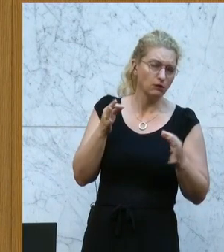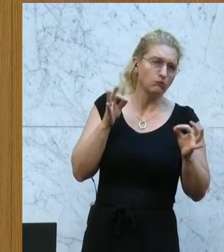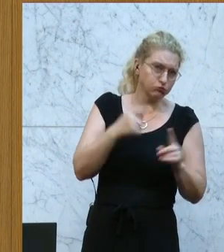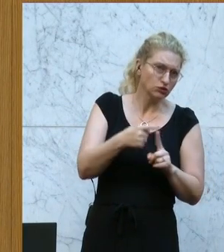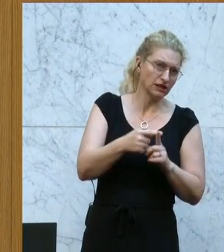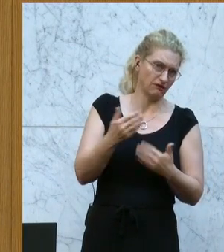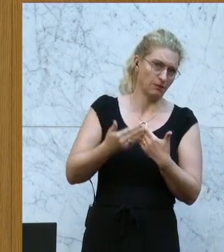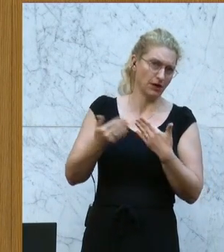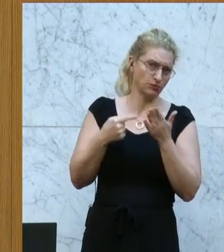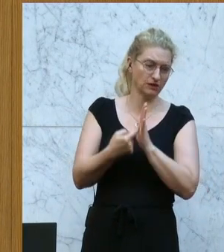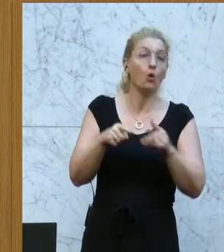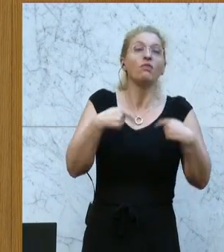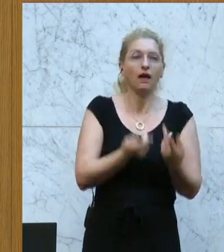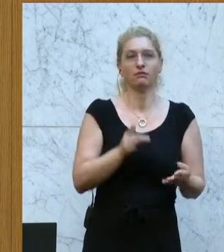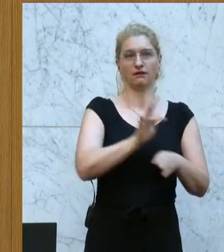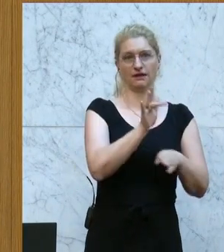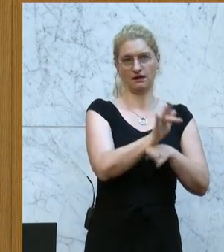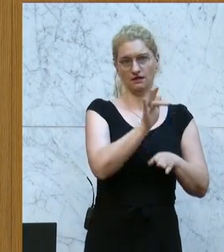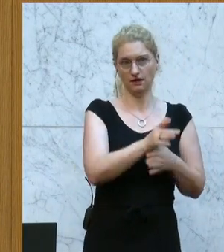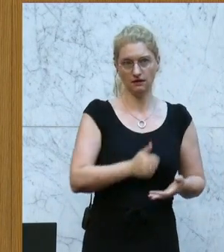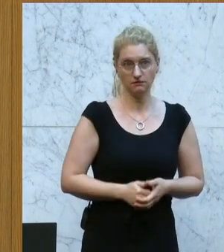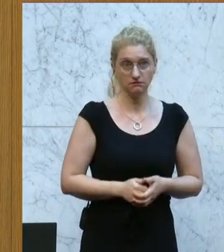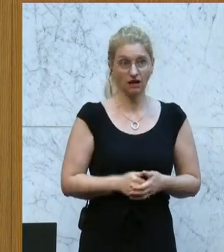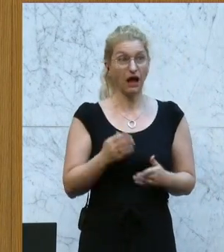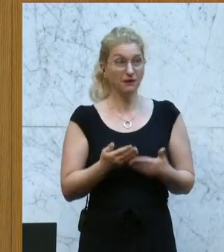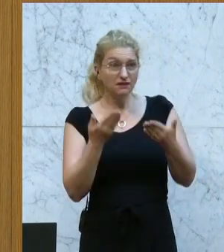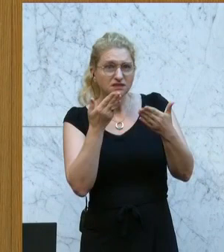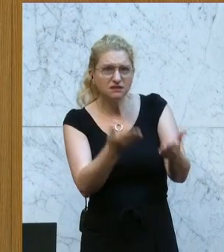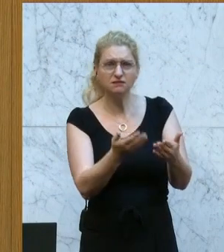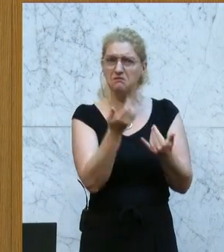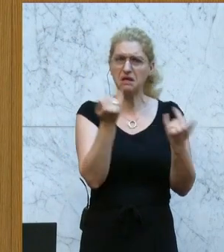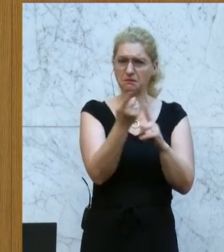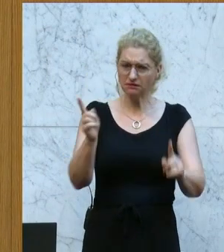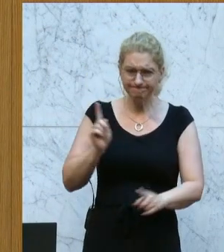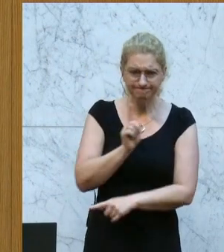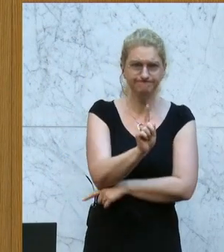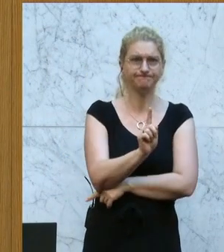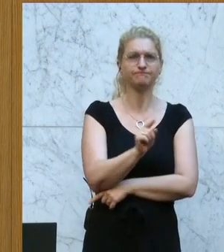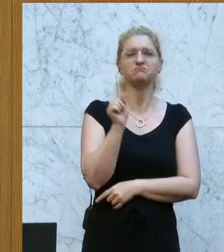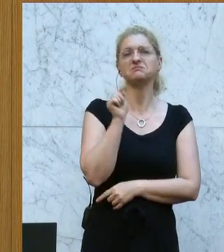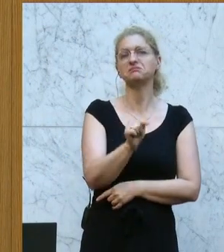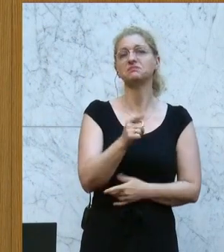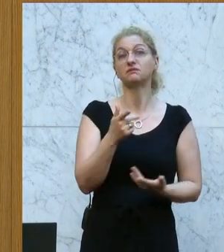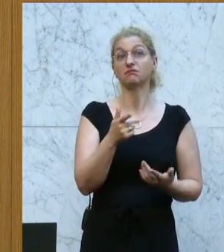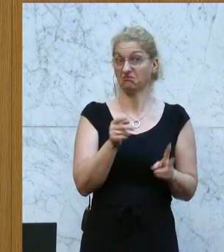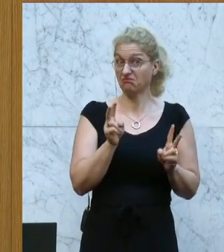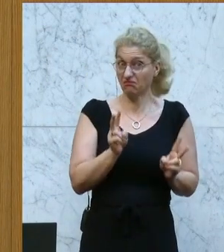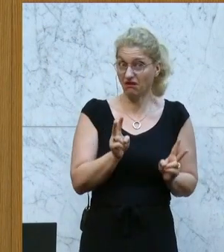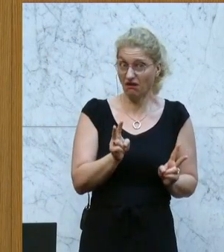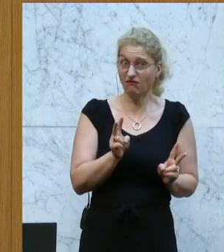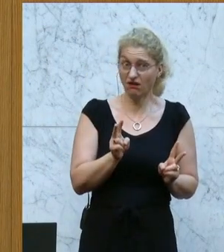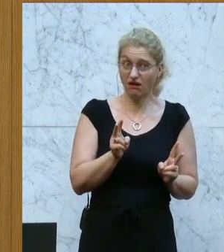Und dann hätte er seine Kritik angebracht. Aber Sie stellen sich immer her, Sie haben tatsächlich die